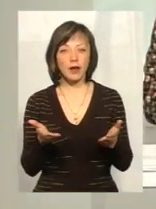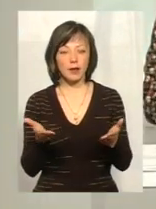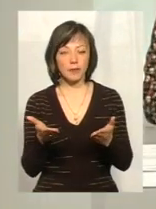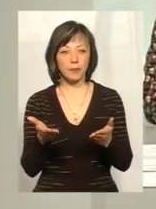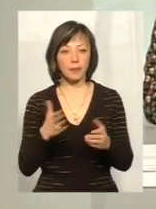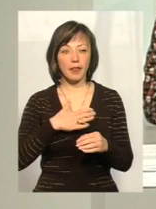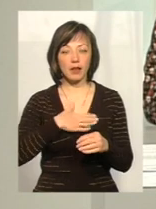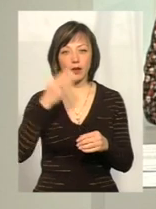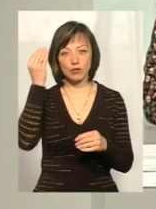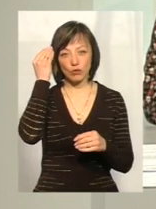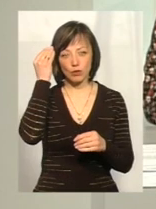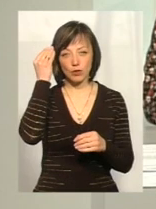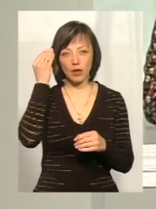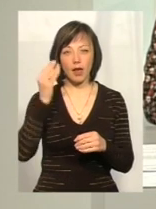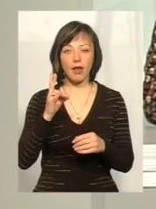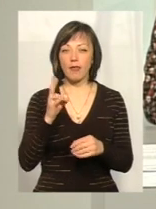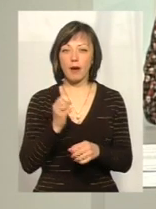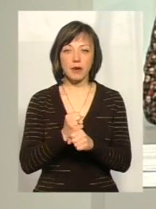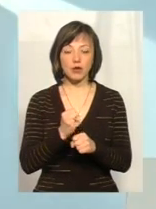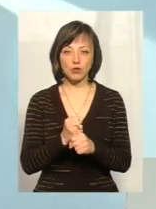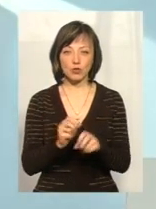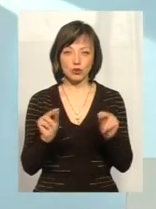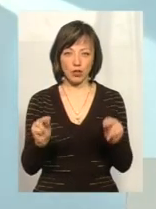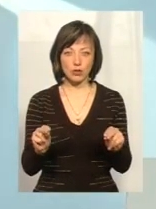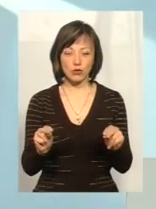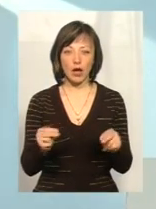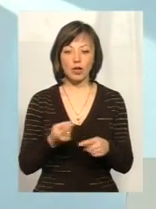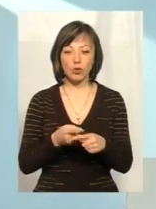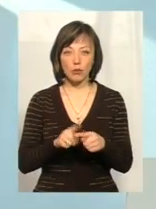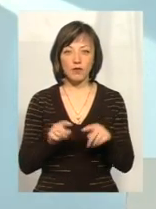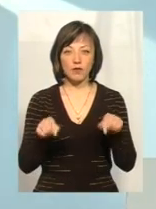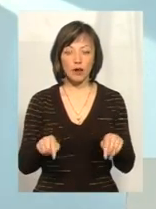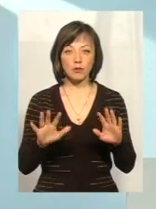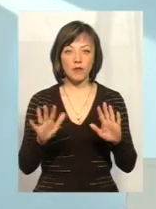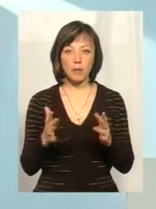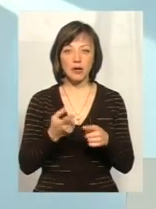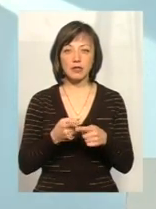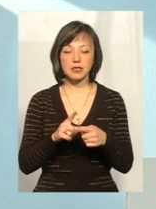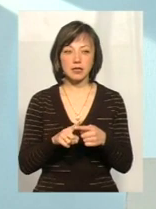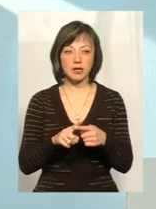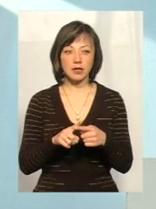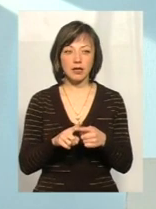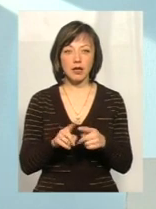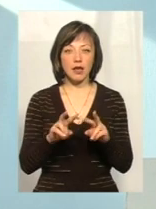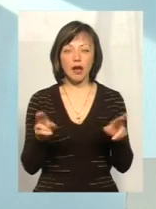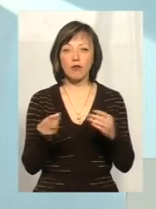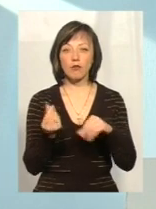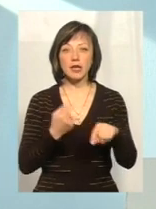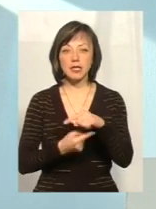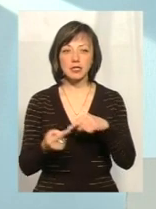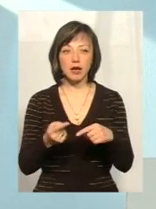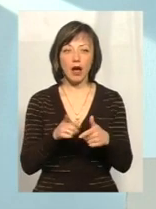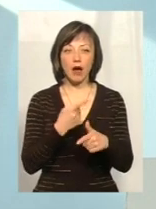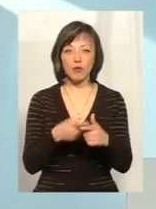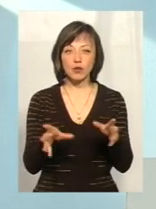на нашу думку, вони не працюють чесно. Тому в даному випадку, як і в бізнесі, ми